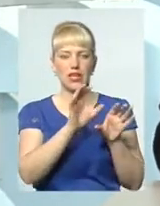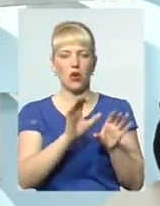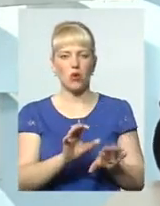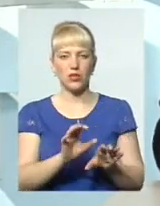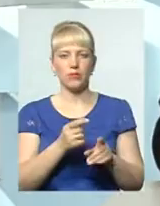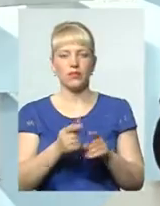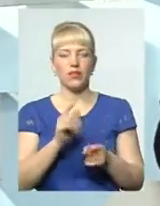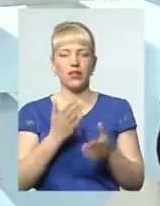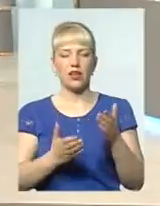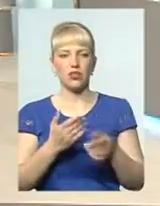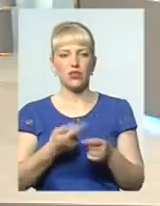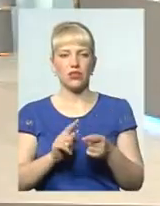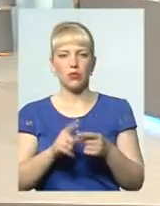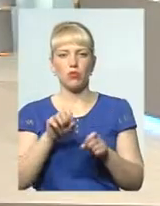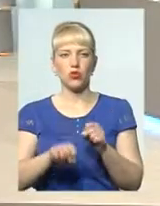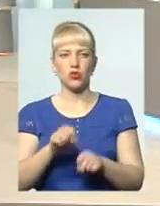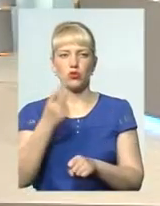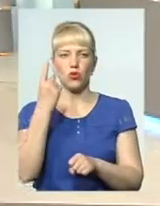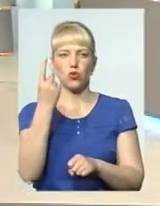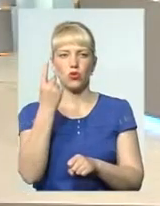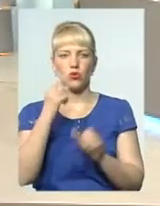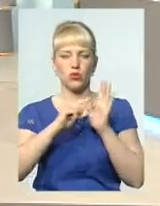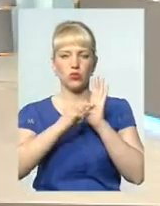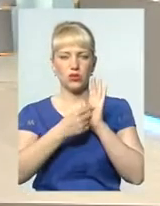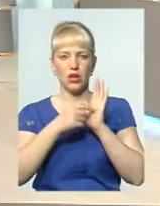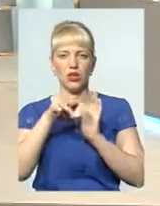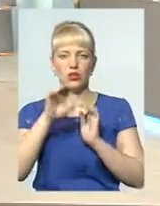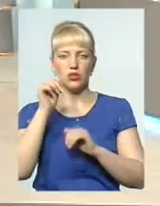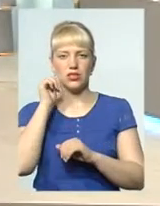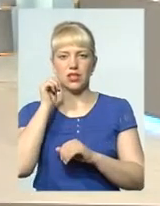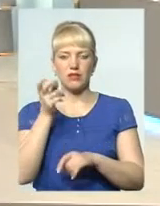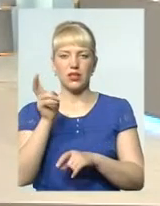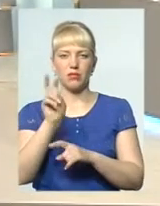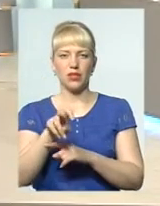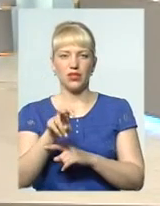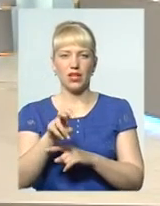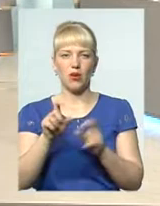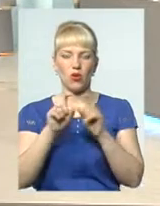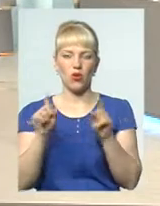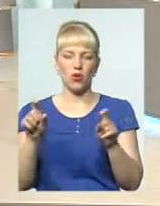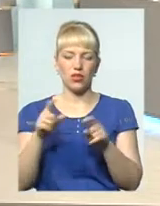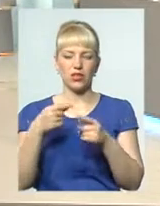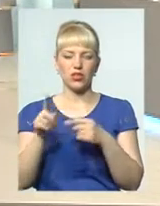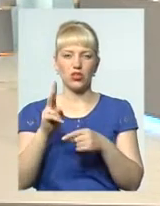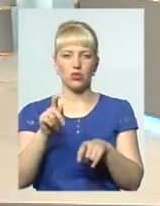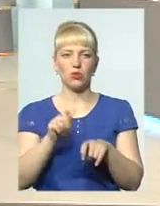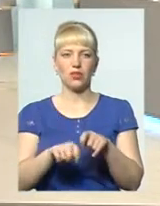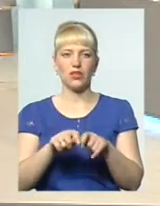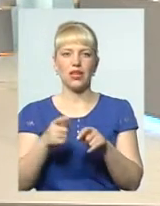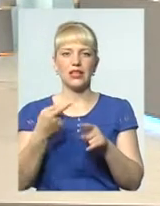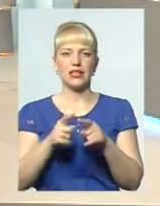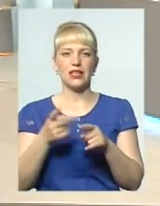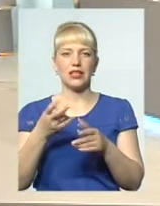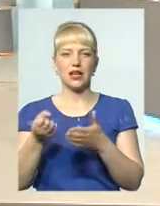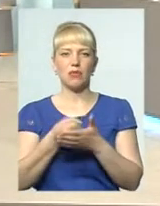прийде... Якщо він, бодай, порушить одну ту титлу, завтра прийде орган інший, який перевіряє... Тому це потрібно лоббіювати